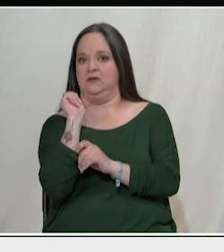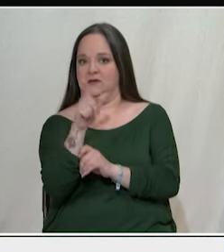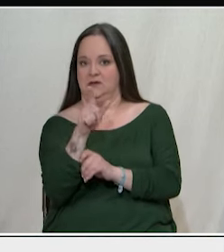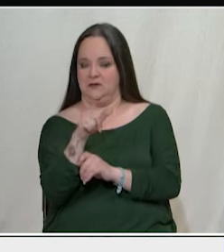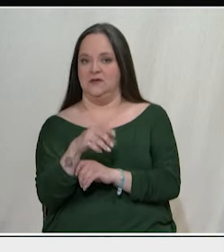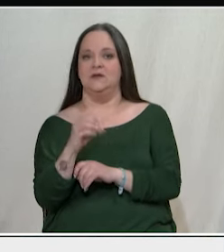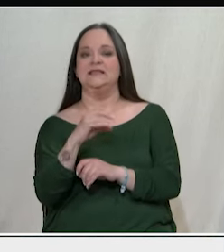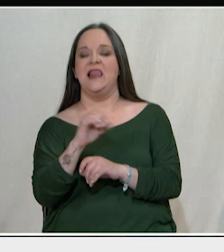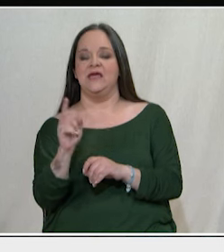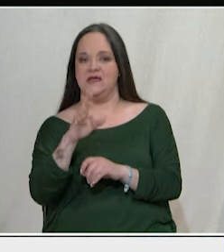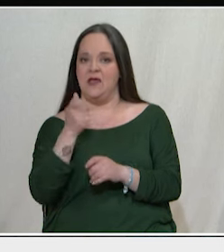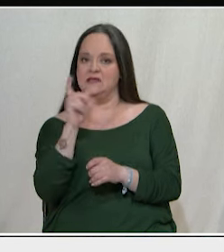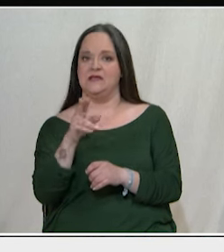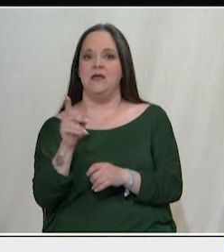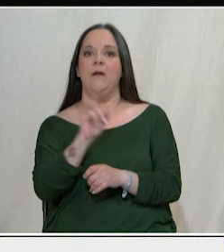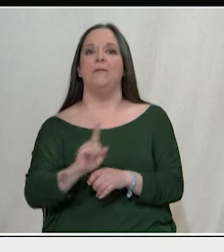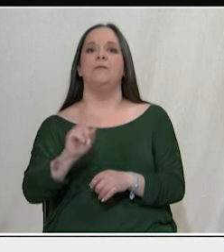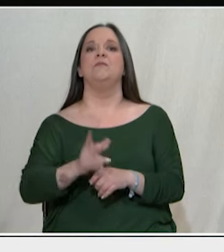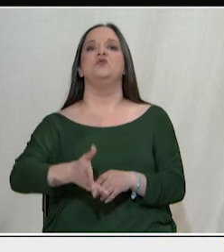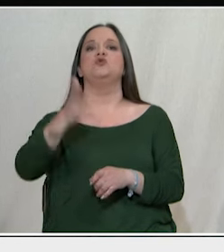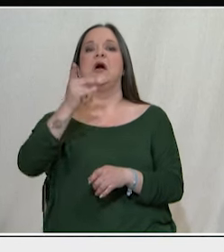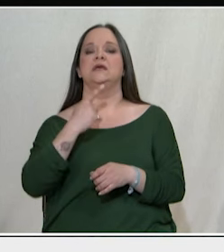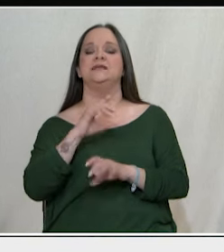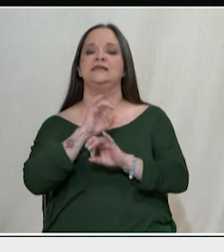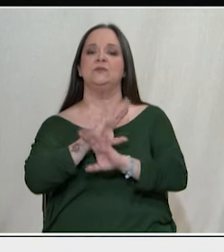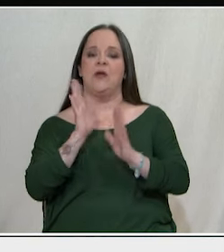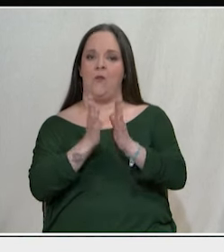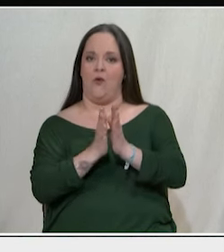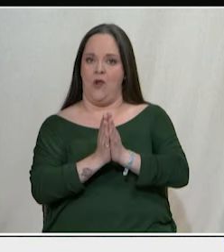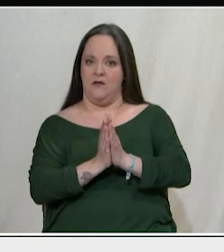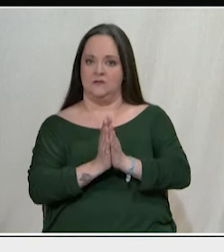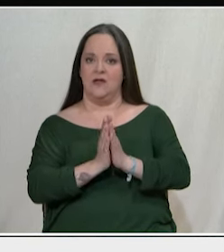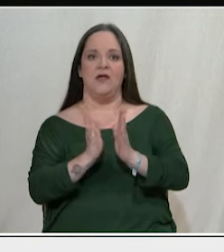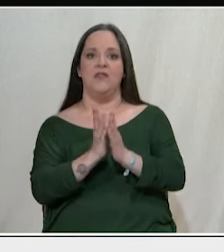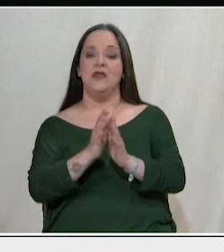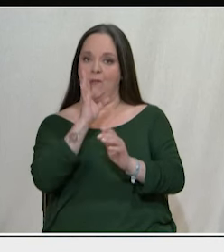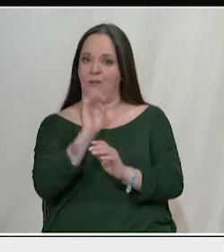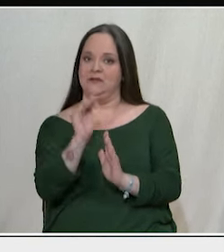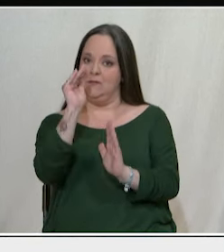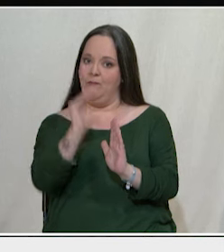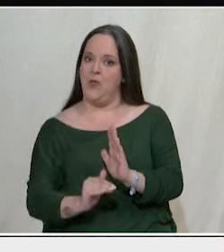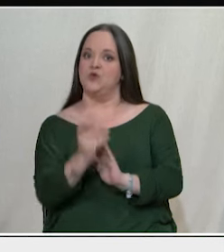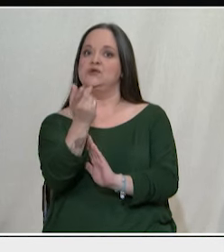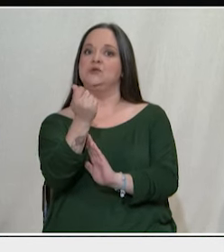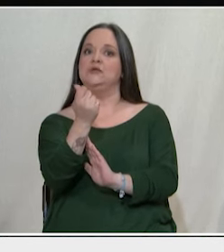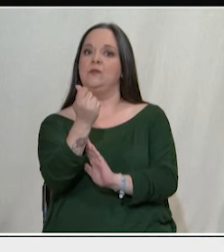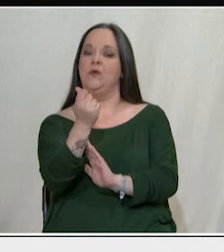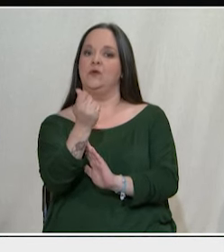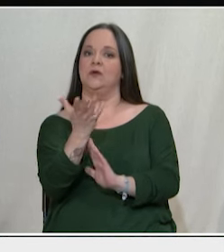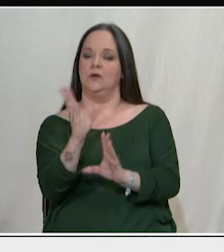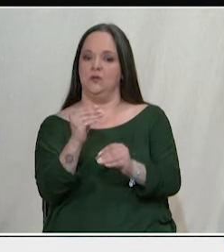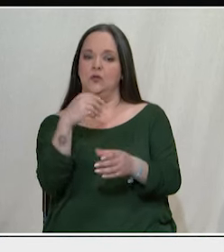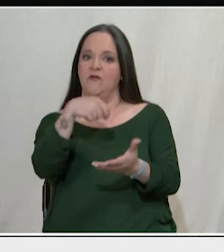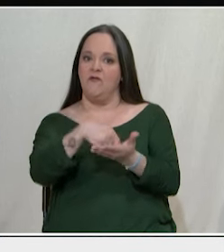Lion. Τίποτα από όλα αυτά δεν αφορά μία πραγματική μείωση των τιμών μέσα από τη μείωση των φόρων.